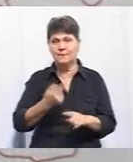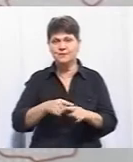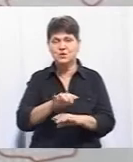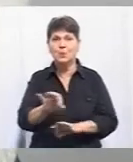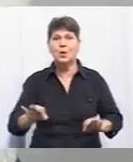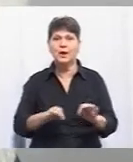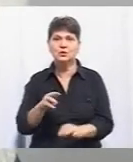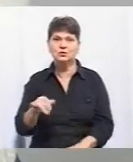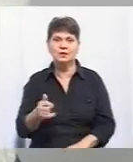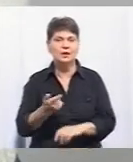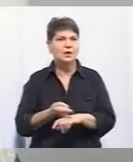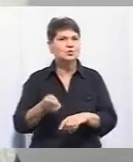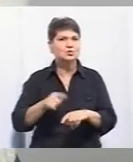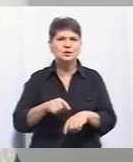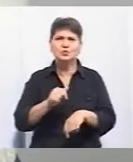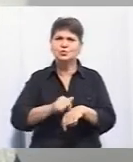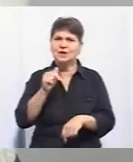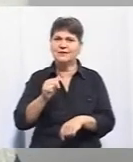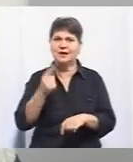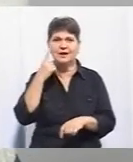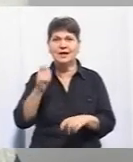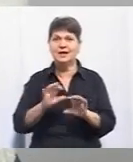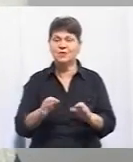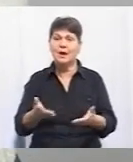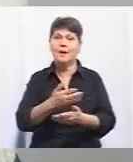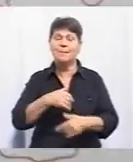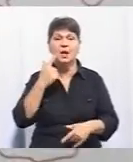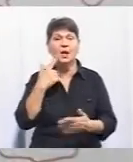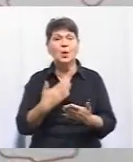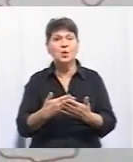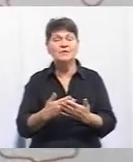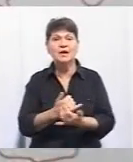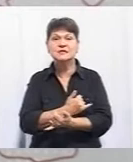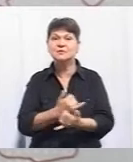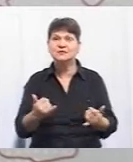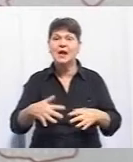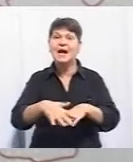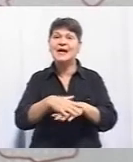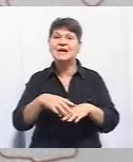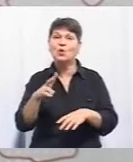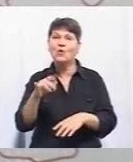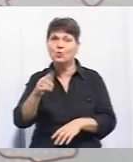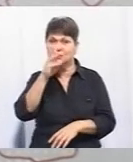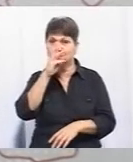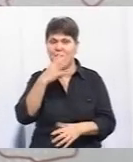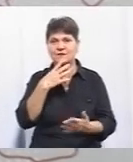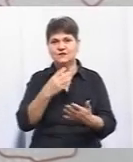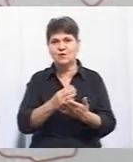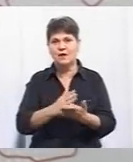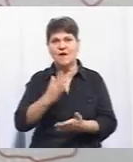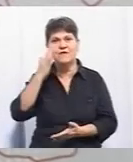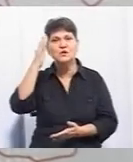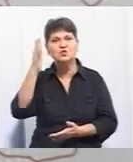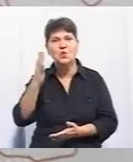проєкту? Це дуже чутлива інформація. Скрім так, ми орієнтуємося на те, щоб забезпечувати ринкову зарплатню, і цьому є своя філософія. Ми